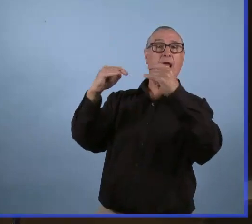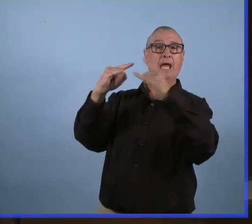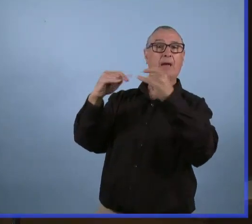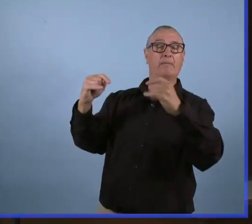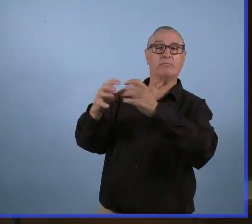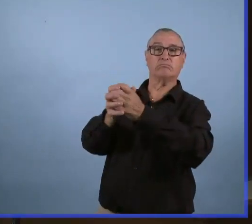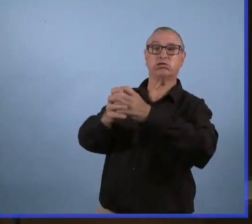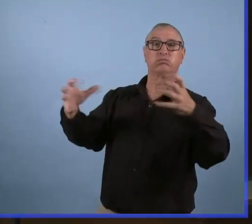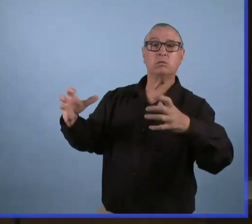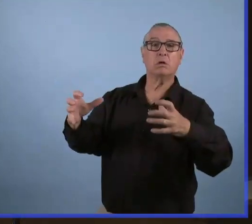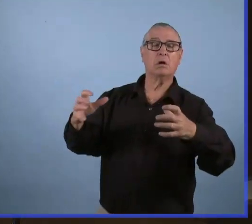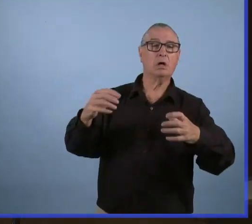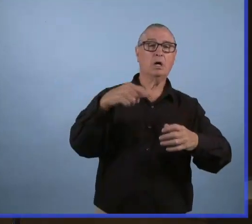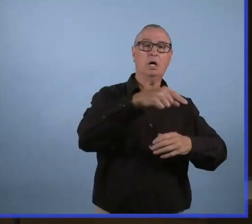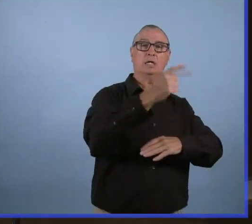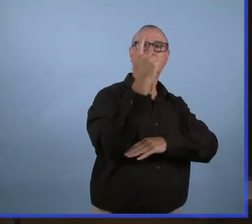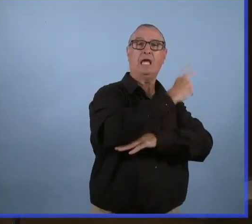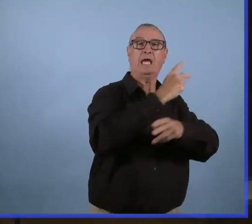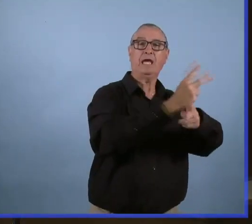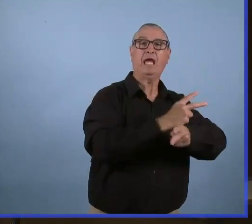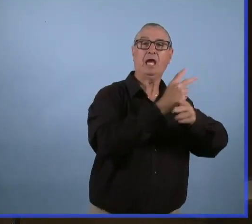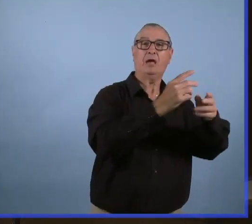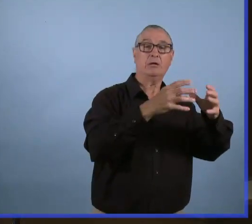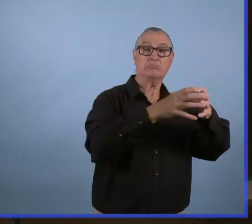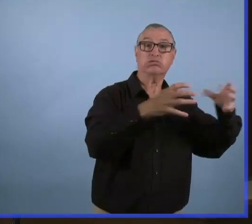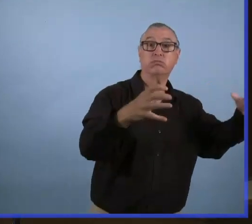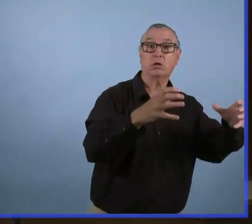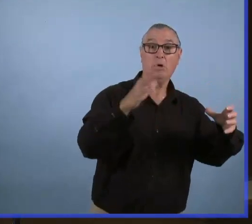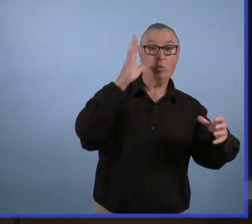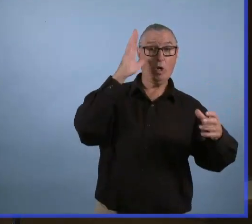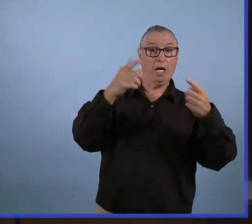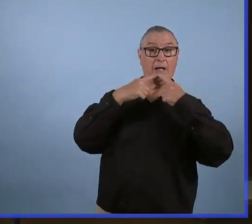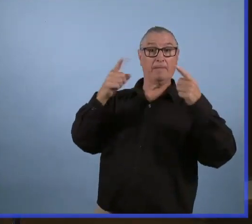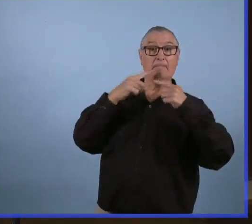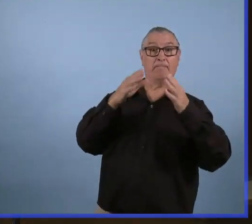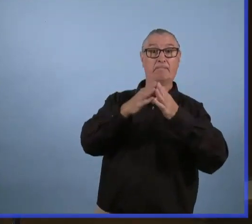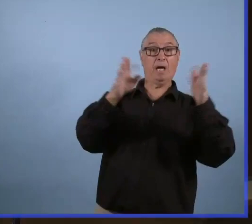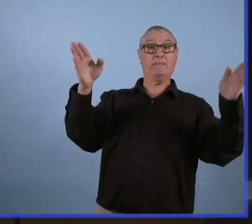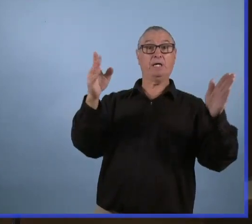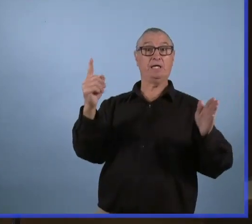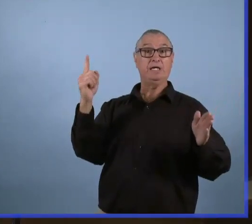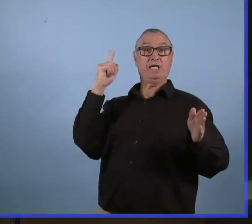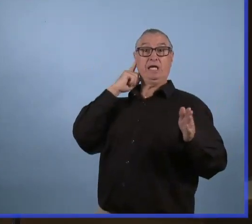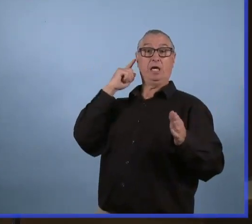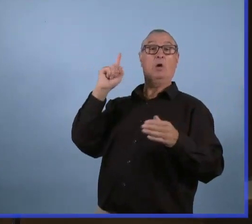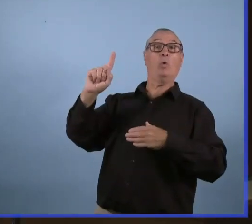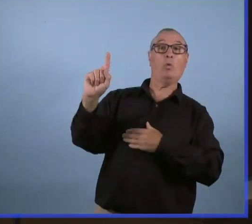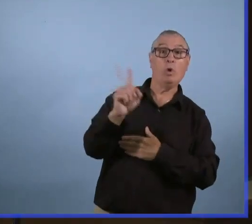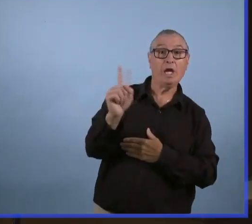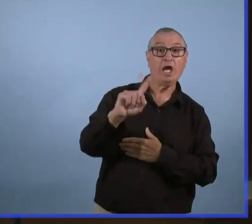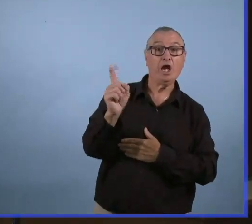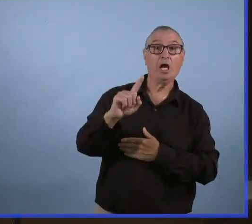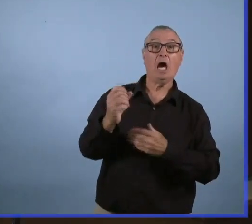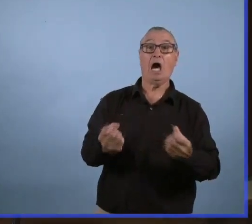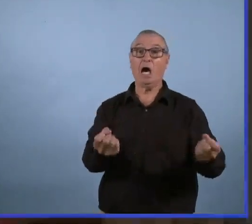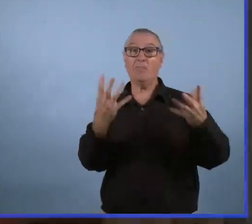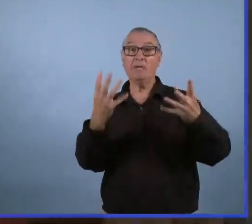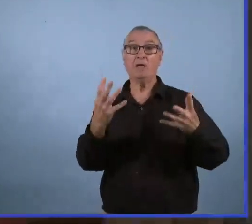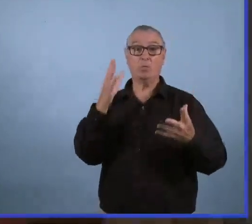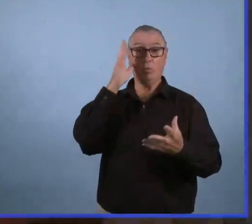S'il y a des éclosions dans ces établissements,-ce que ça sera annoncé de manière publique ? Est-ce que le public